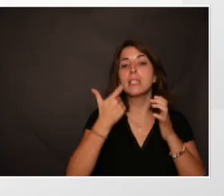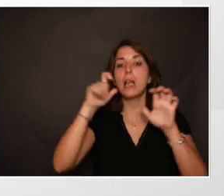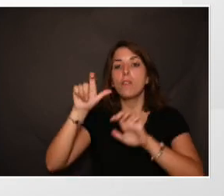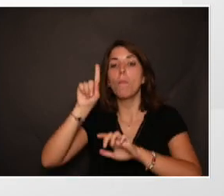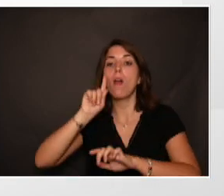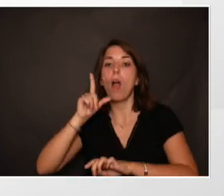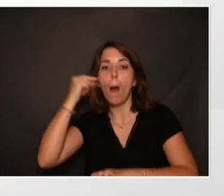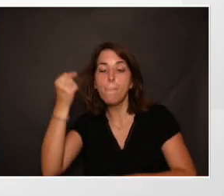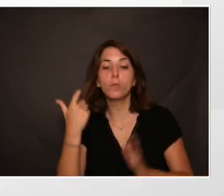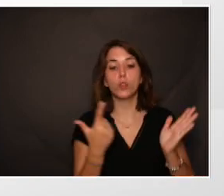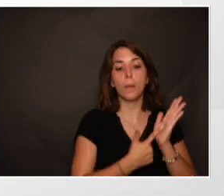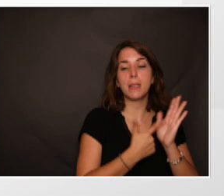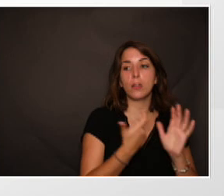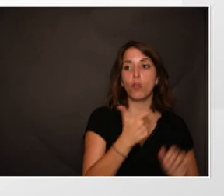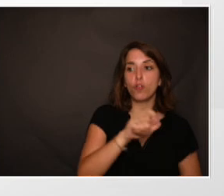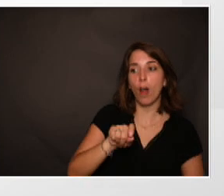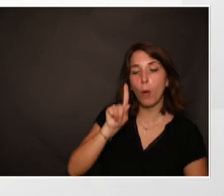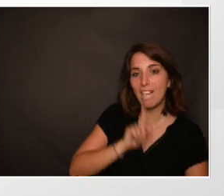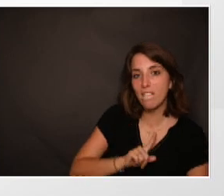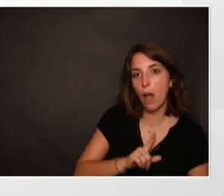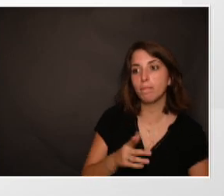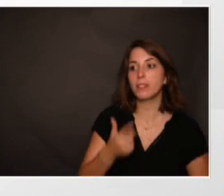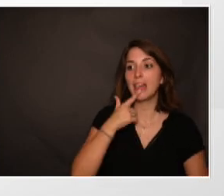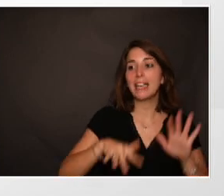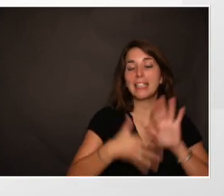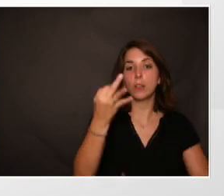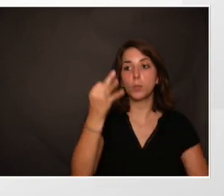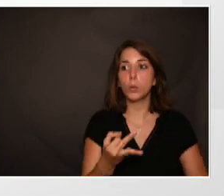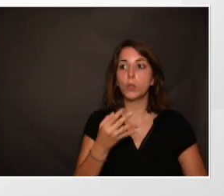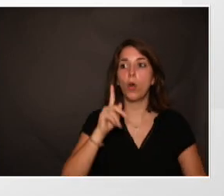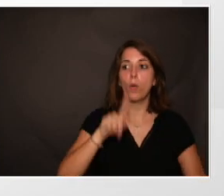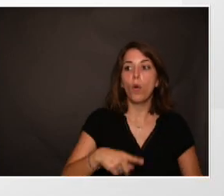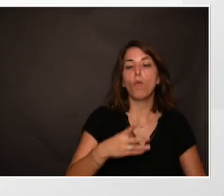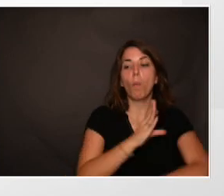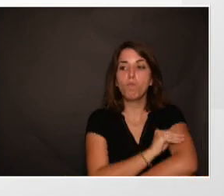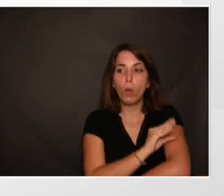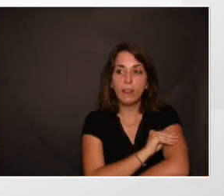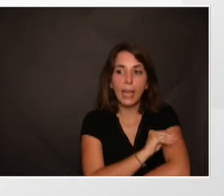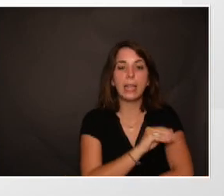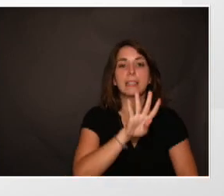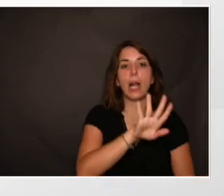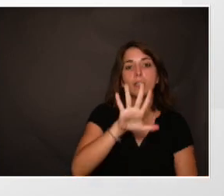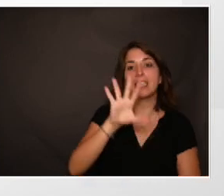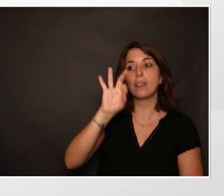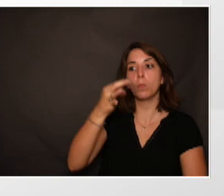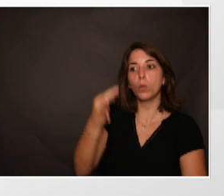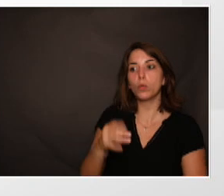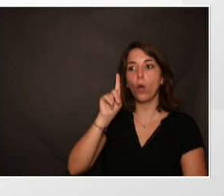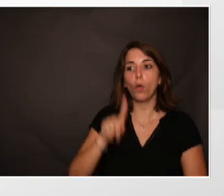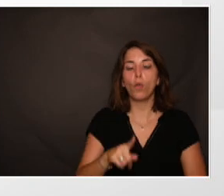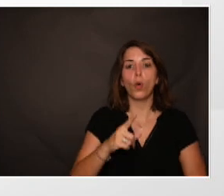2200 pour les femmes, avec 15 % représentés par des protéines,'est-à-dire de la viande, 45 à 50 %